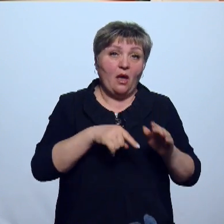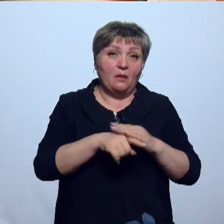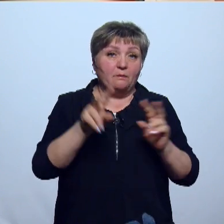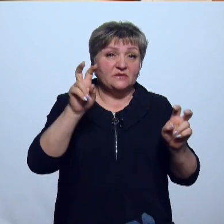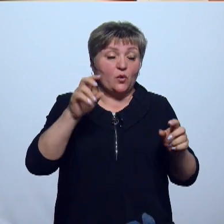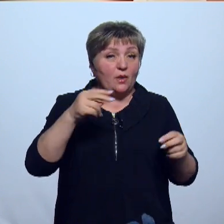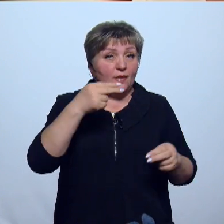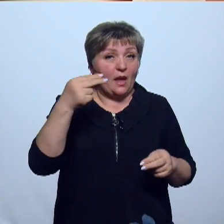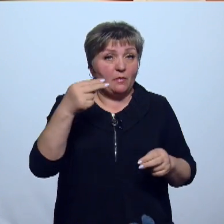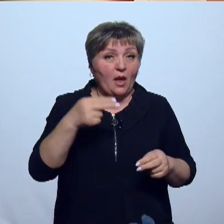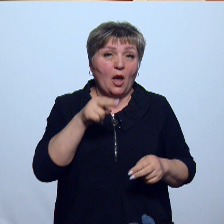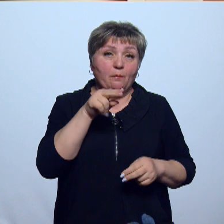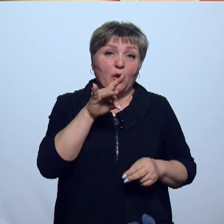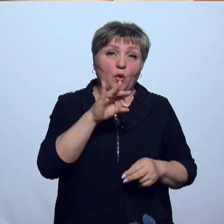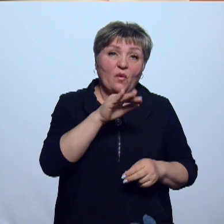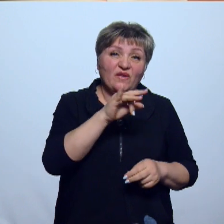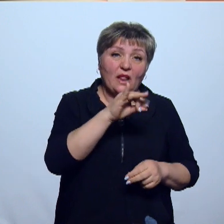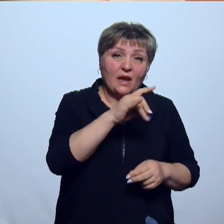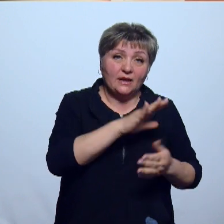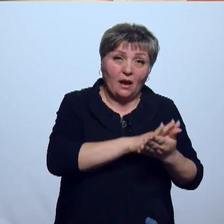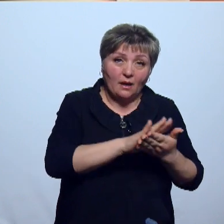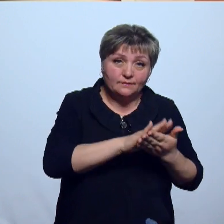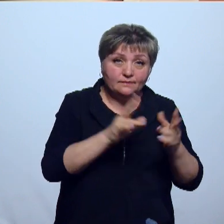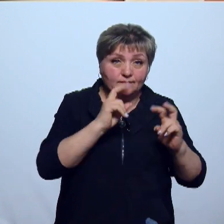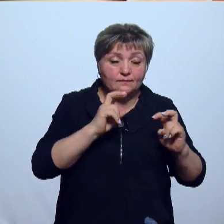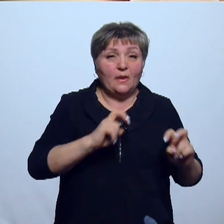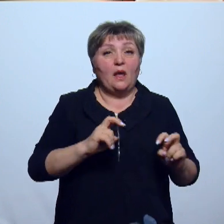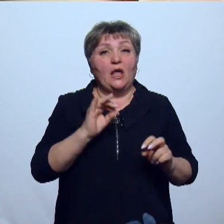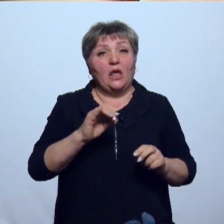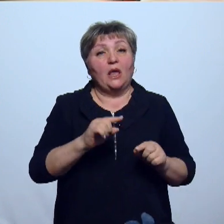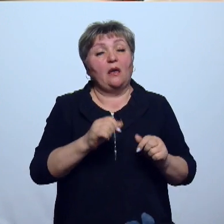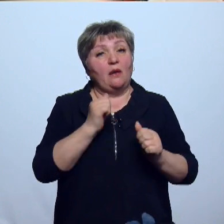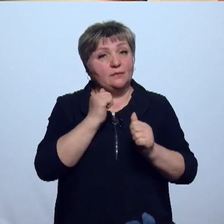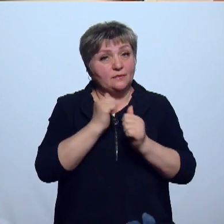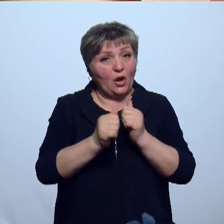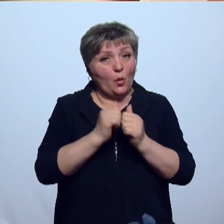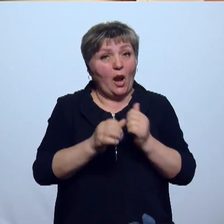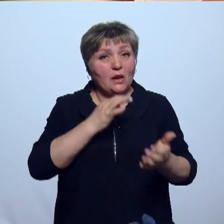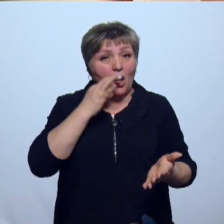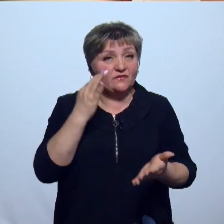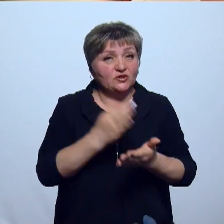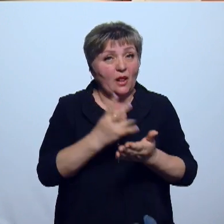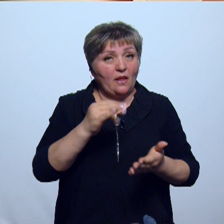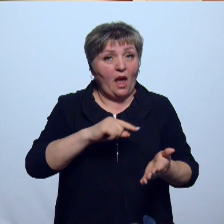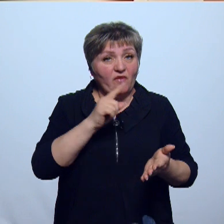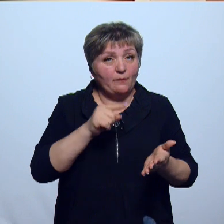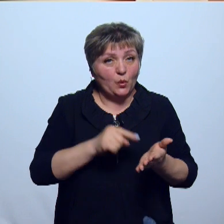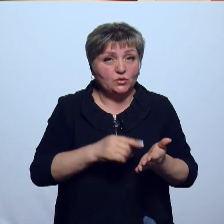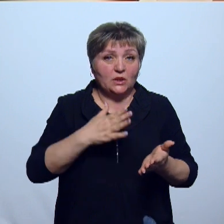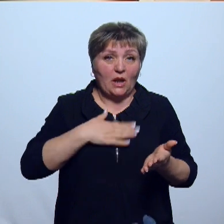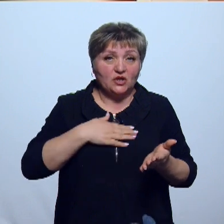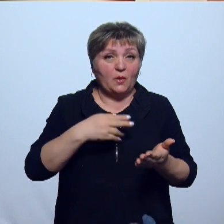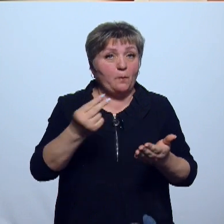теме вакцинопрофилактики. Мы планируем такие эфиры тоже сделать регулярными, чтобы не просто отвечать на вопросы наших